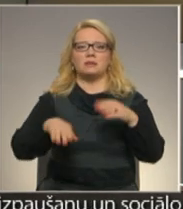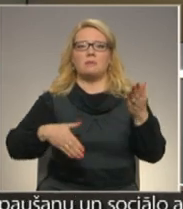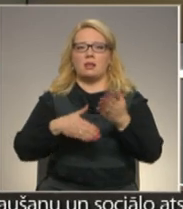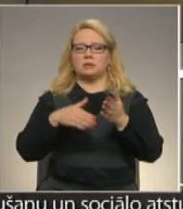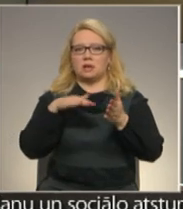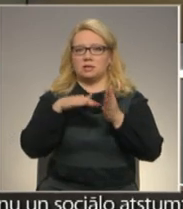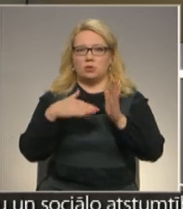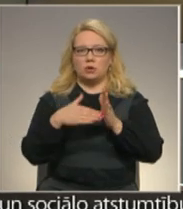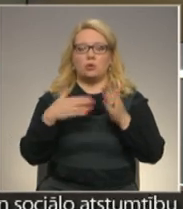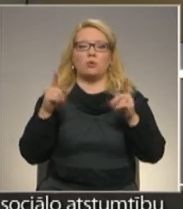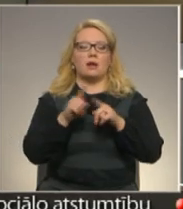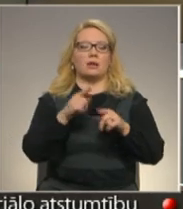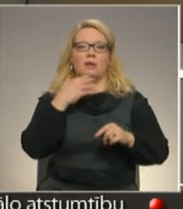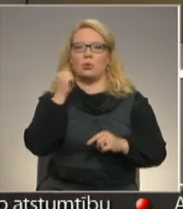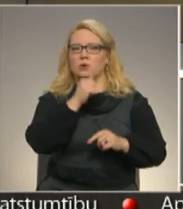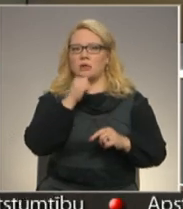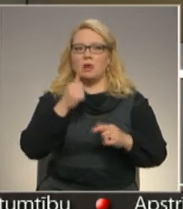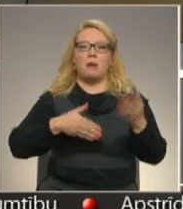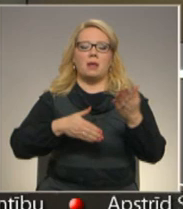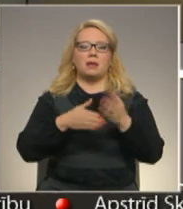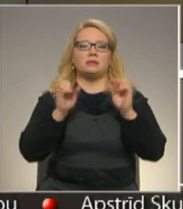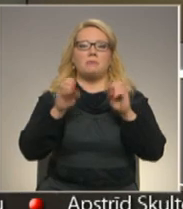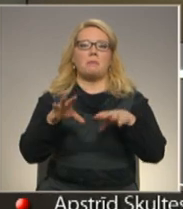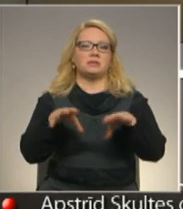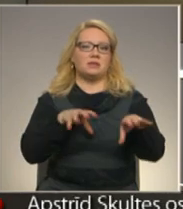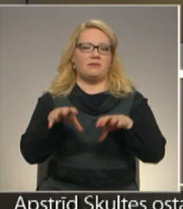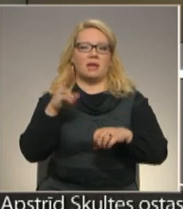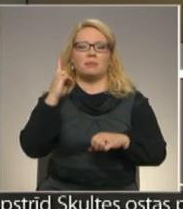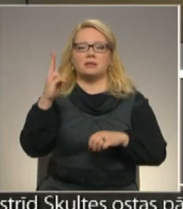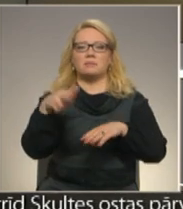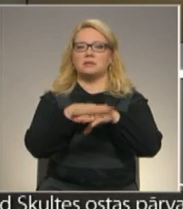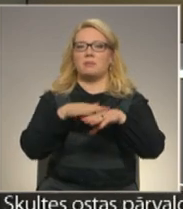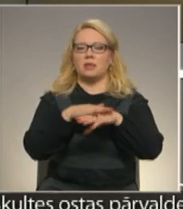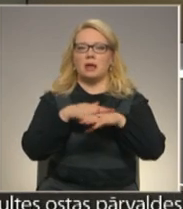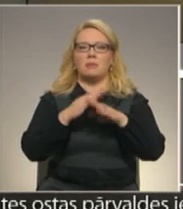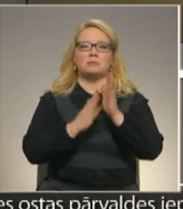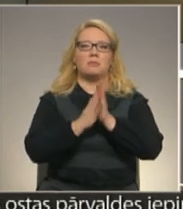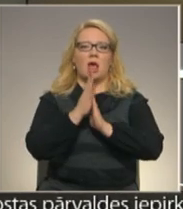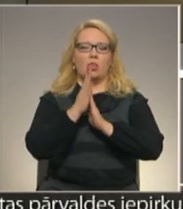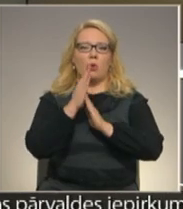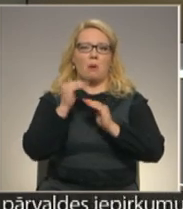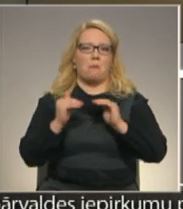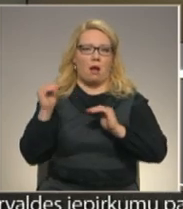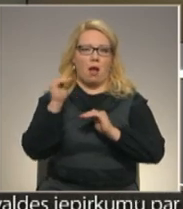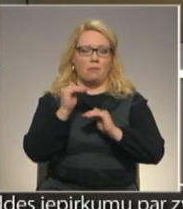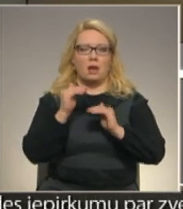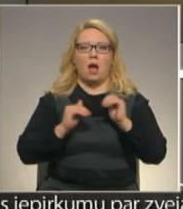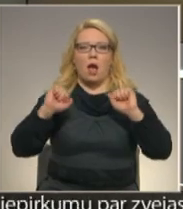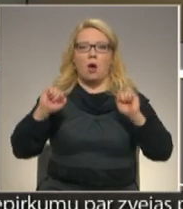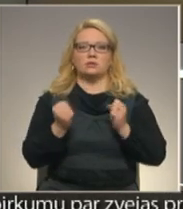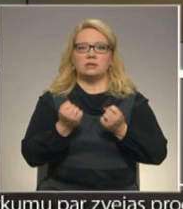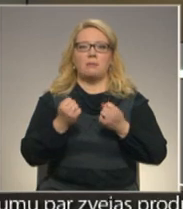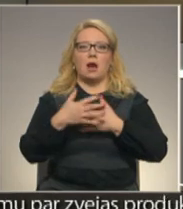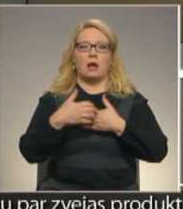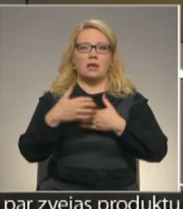situācijā. Un nav arī noslēpums, ka palīdzība pamestēm dzīvniekiem liecina par sabiedrības brieduma pakāpi. Kā augstajā ziemā Ielu